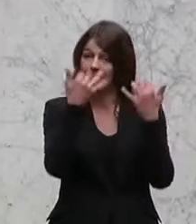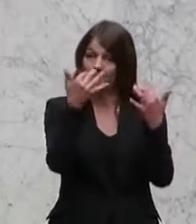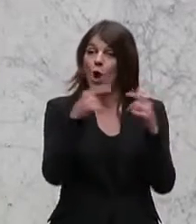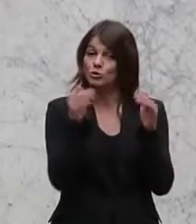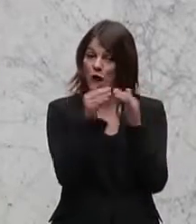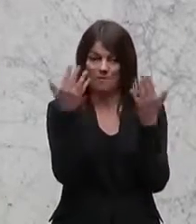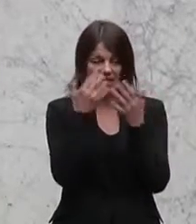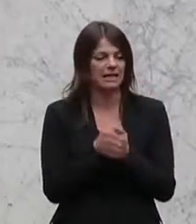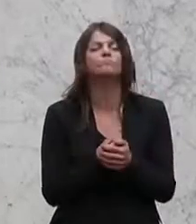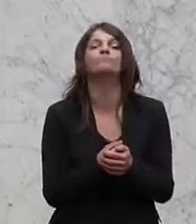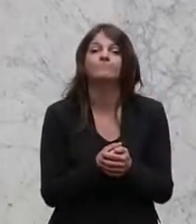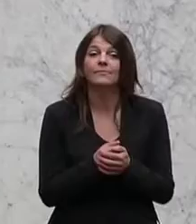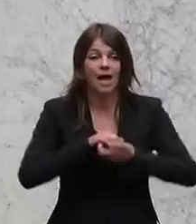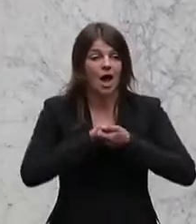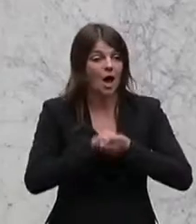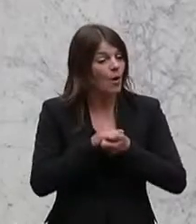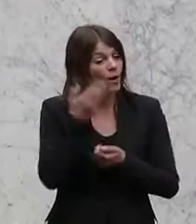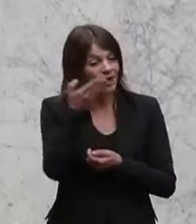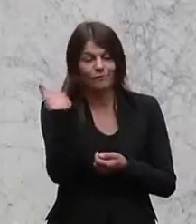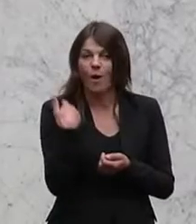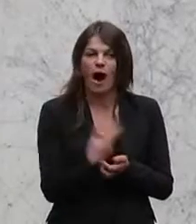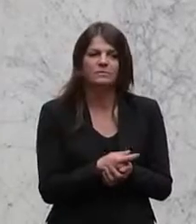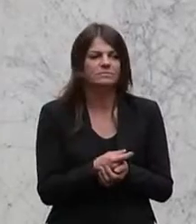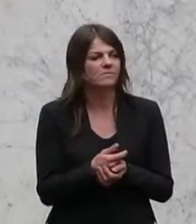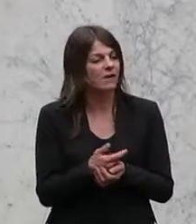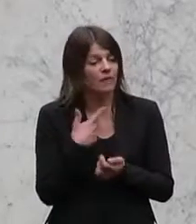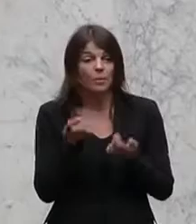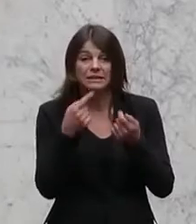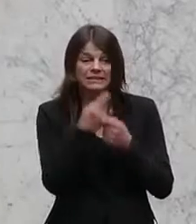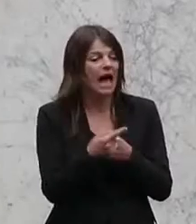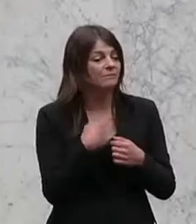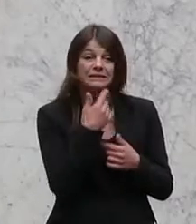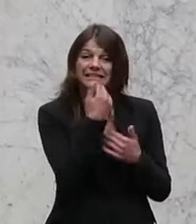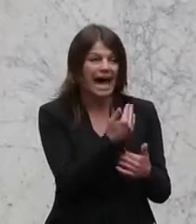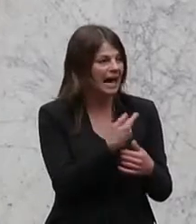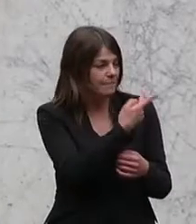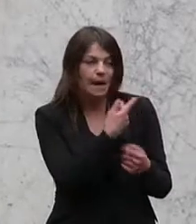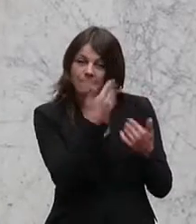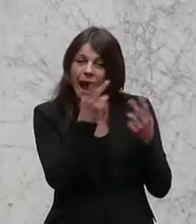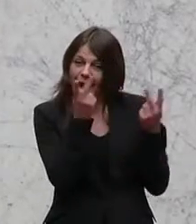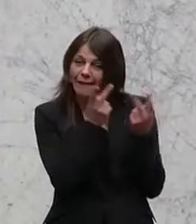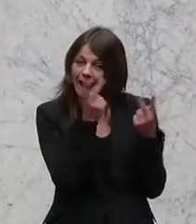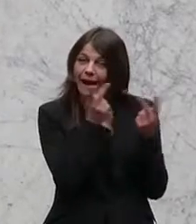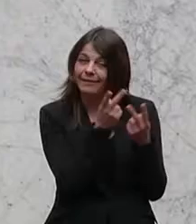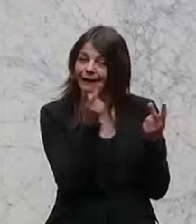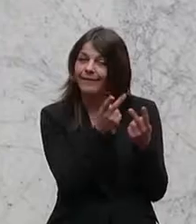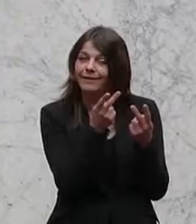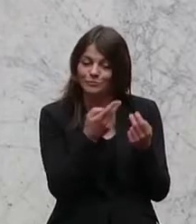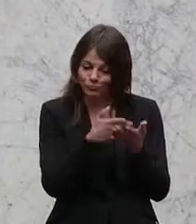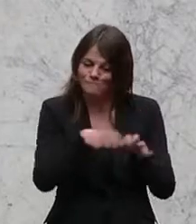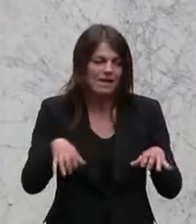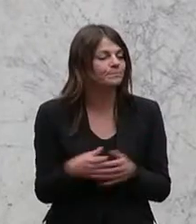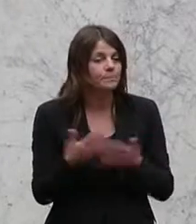und vor den Fernsehgeräten. Kollege Vogel, wir haben noch ganz kurz zu replizieren. Danke, wir kommen uns immer näher. Mir geht es darum,